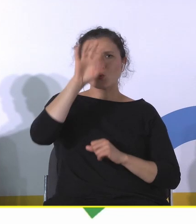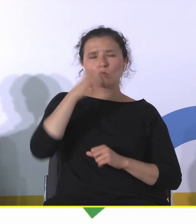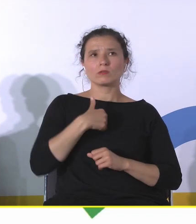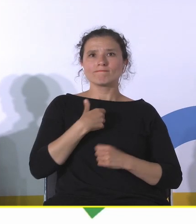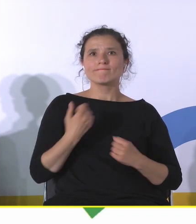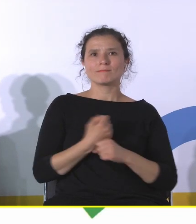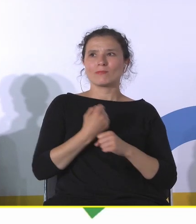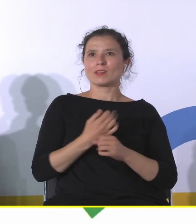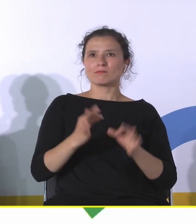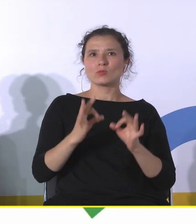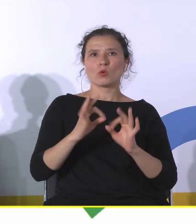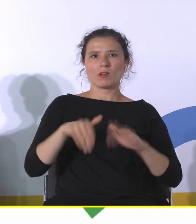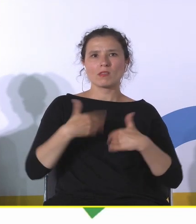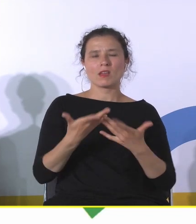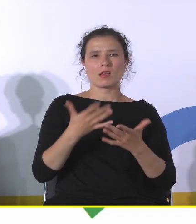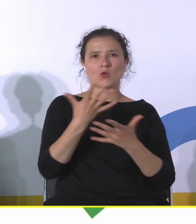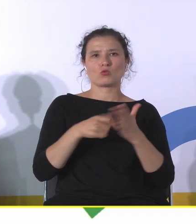okazji coś bardzo odważnego, bardzo